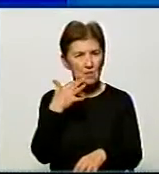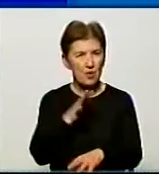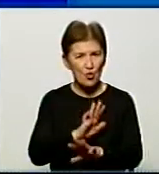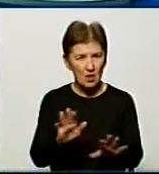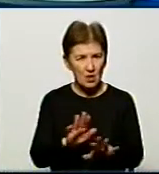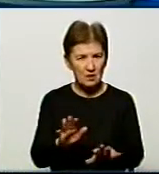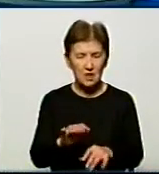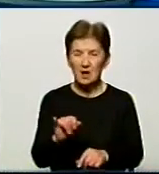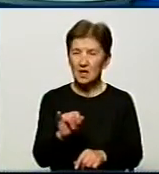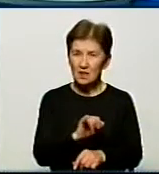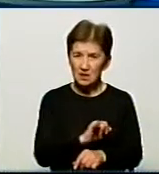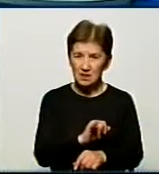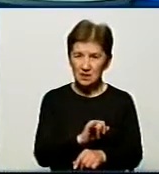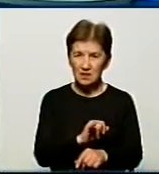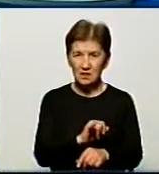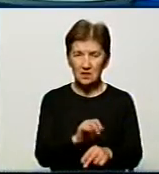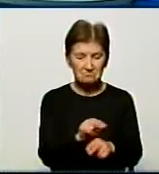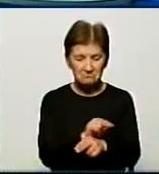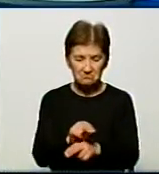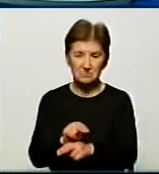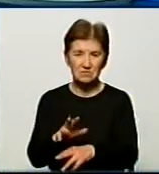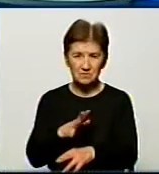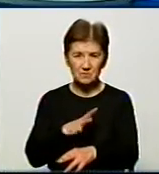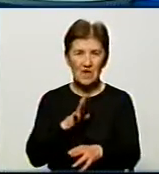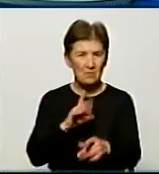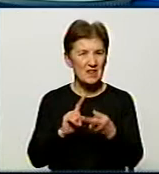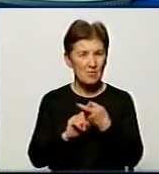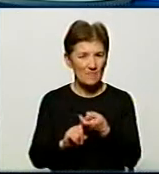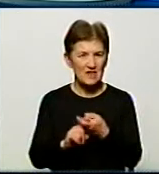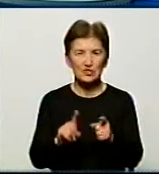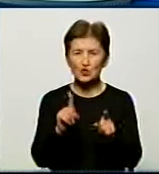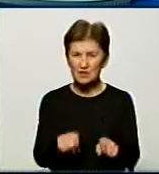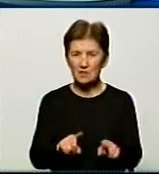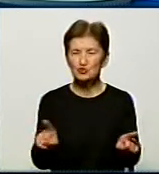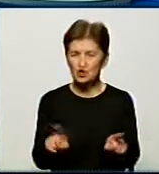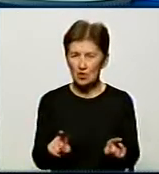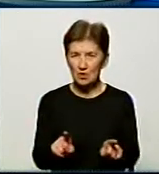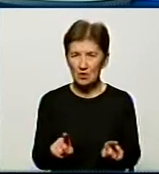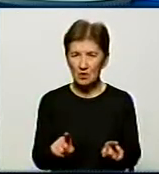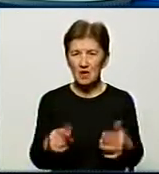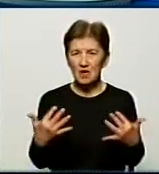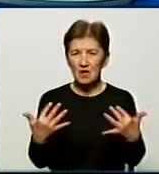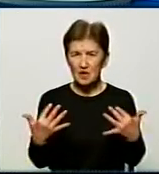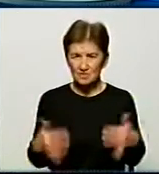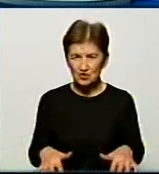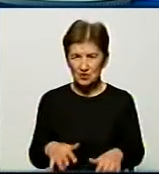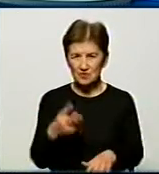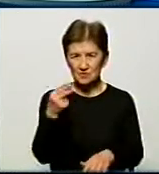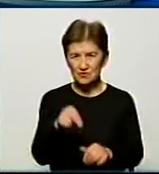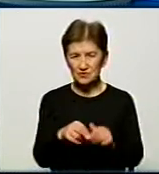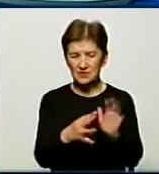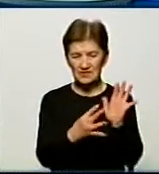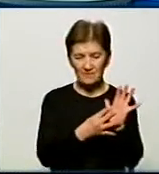не такий важкий. Це пов'язано з тим, що вже в 2009